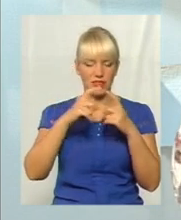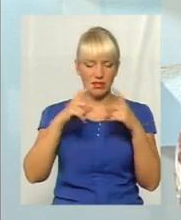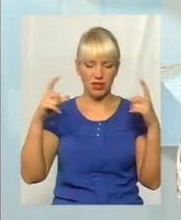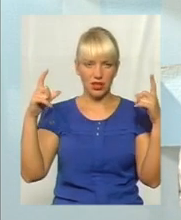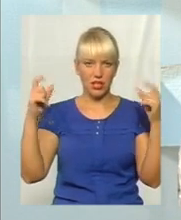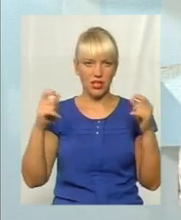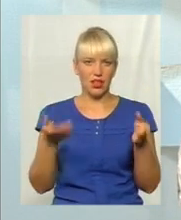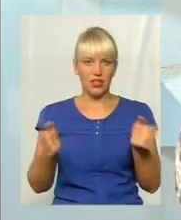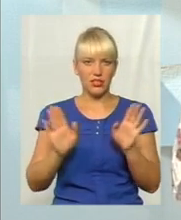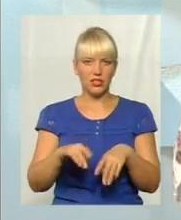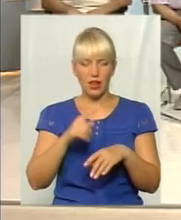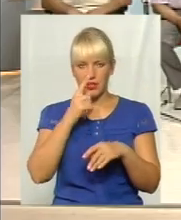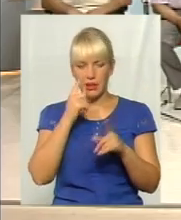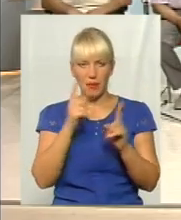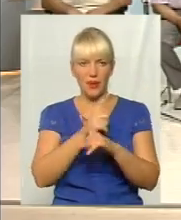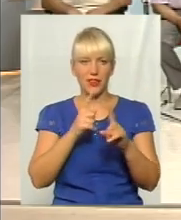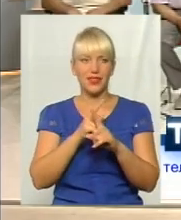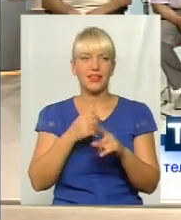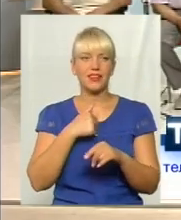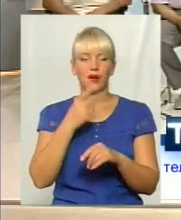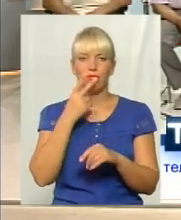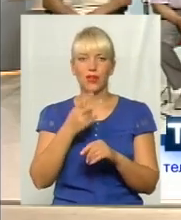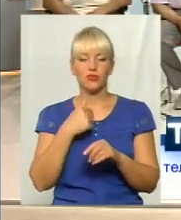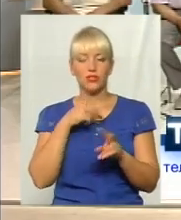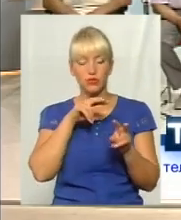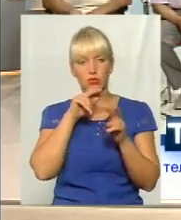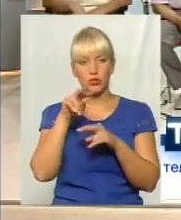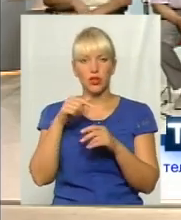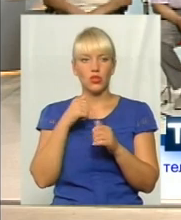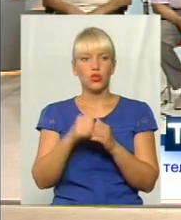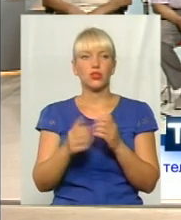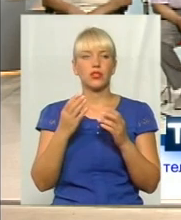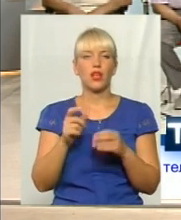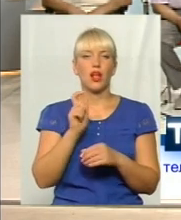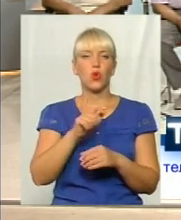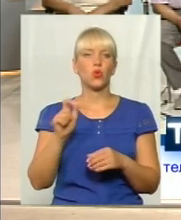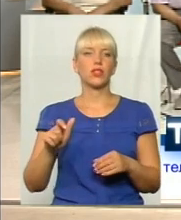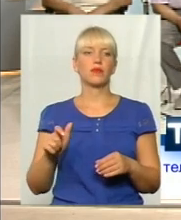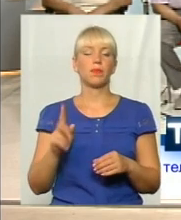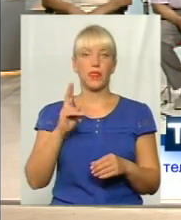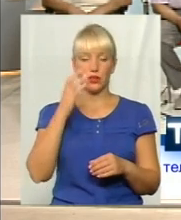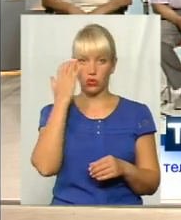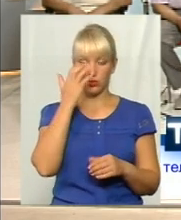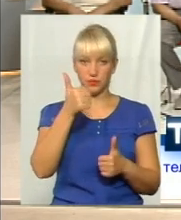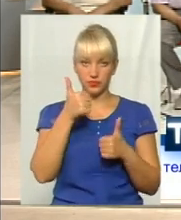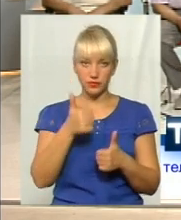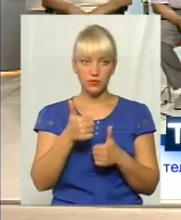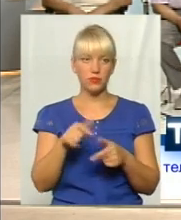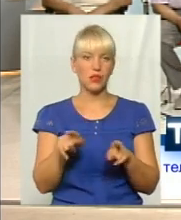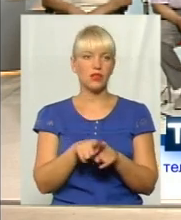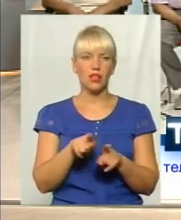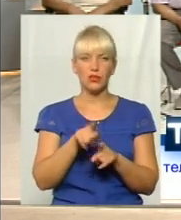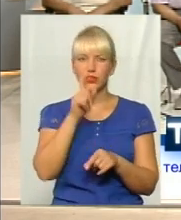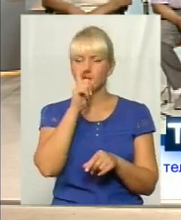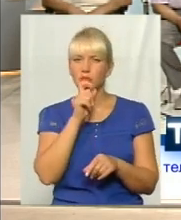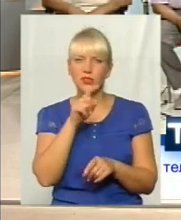залишається маленькі віконці, там я просто бачила, навіть спостерігала, бо я щодня їжджу, люди зрячі, вони теж не